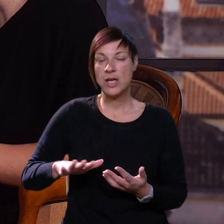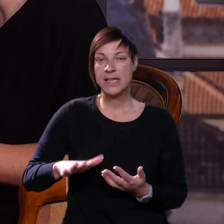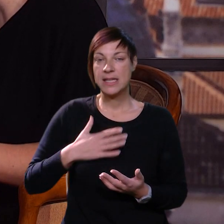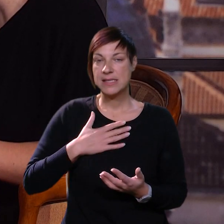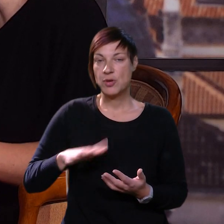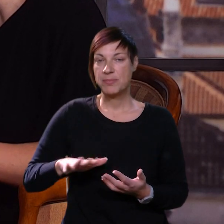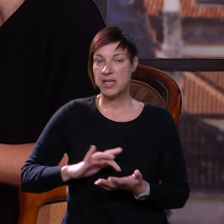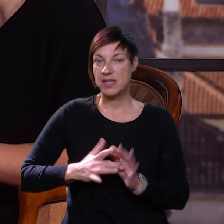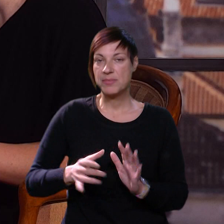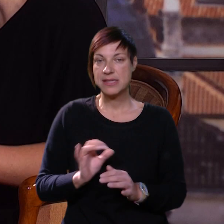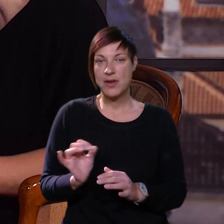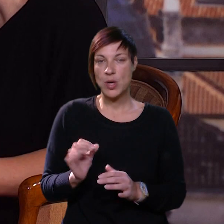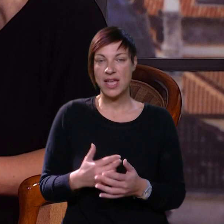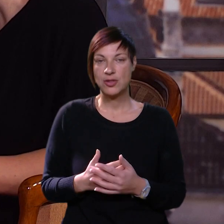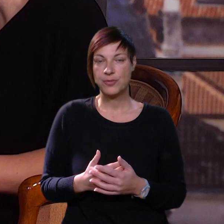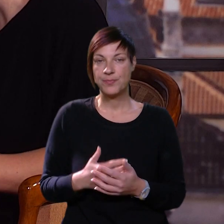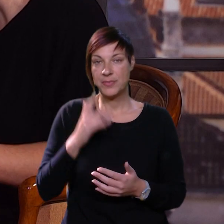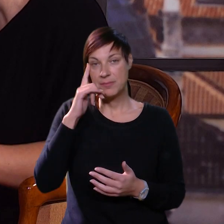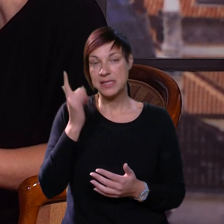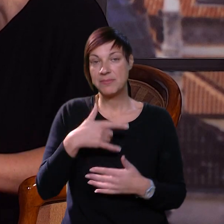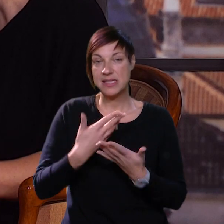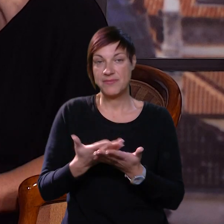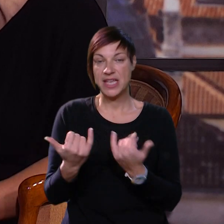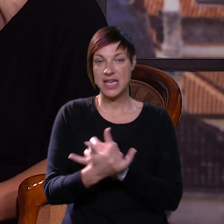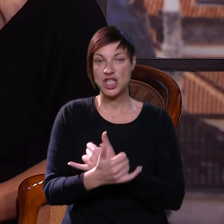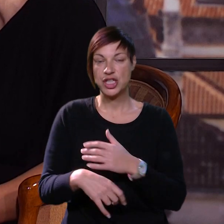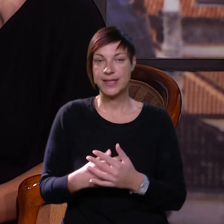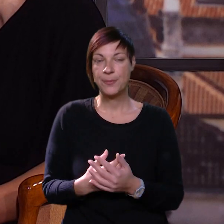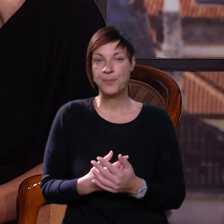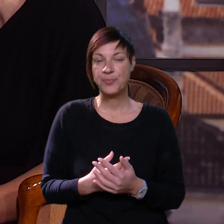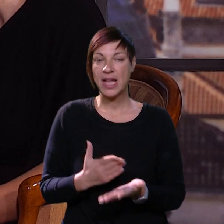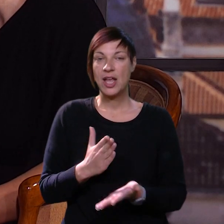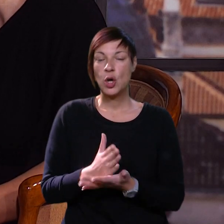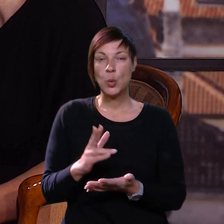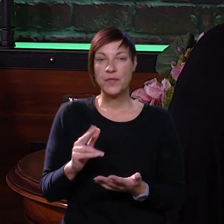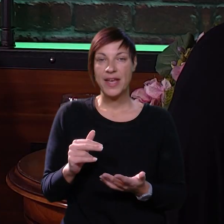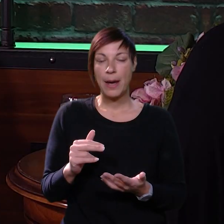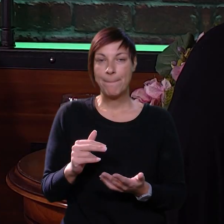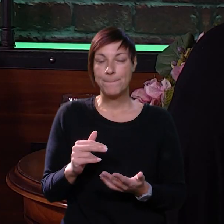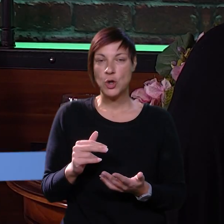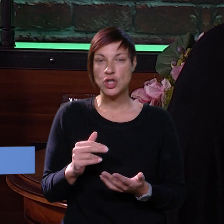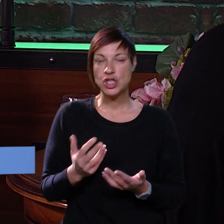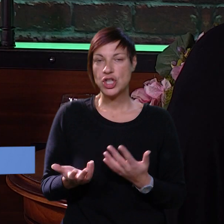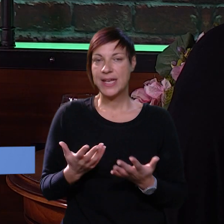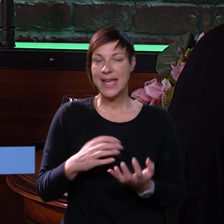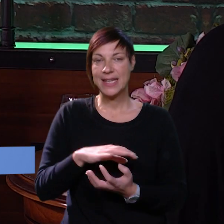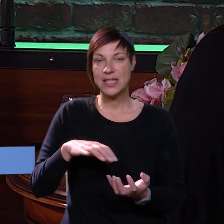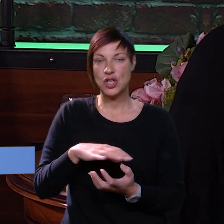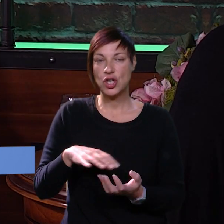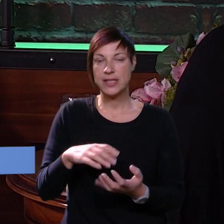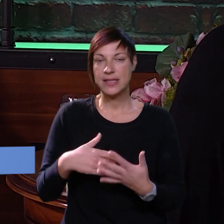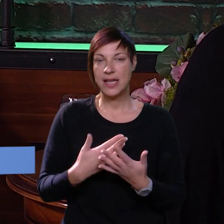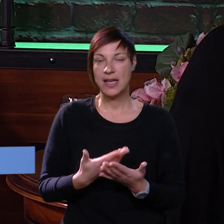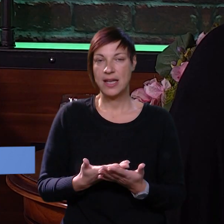djete, sa mojim djetetom sve u redu. Mislim da vi griješite. Mislim, uvijek postoje neki